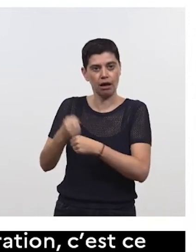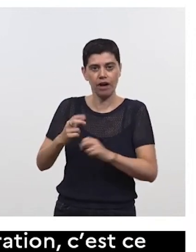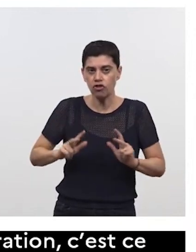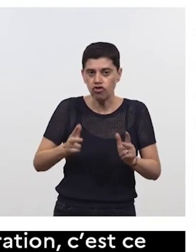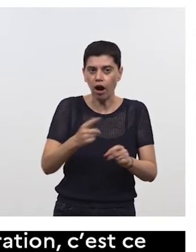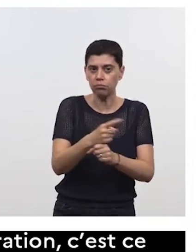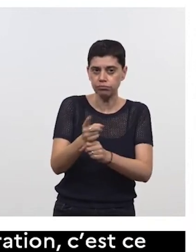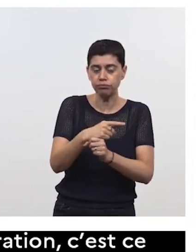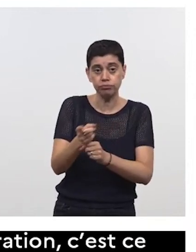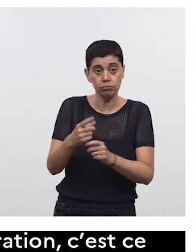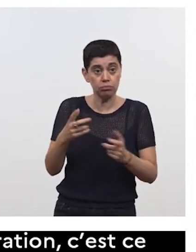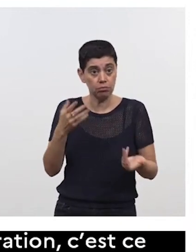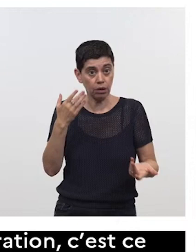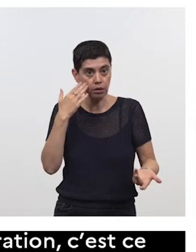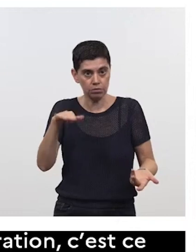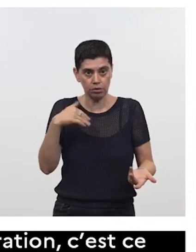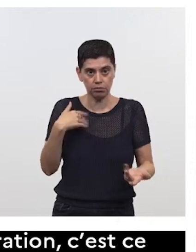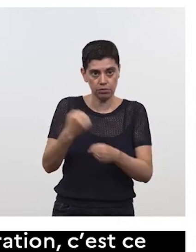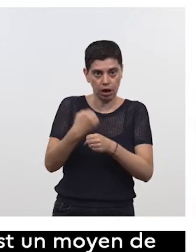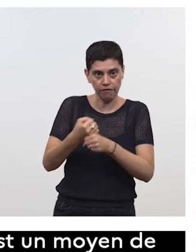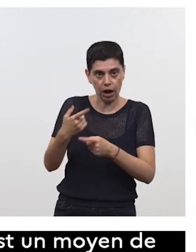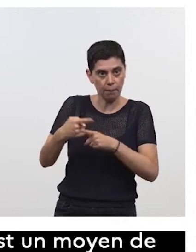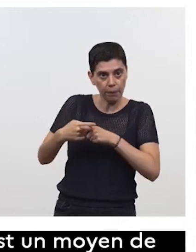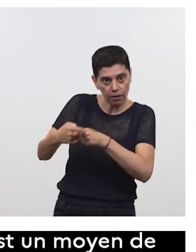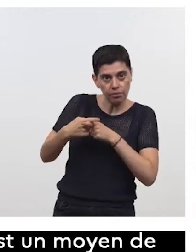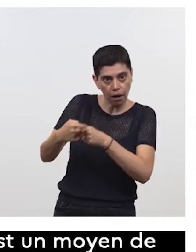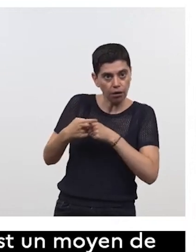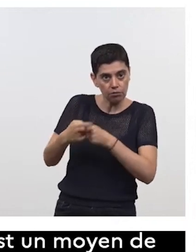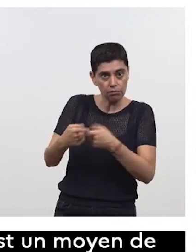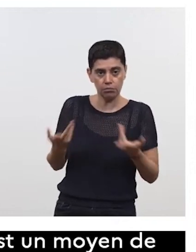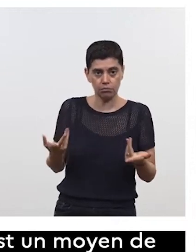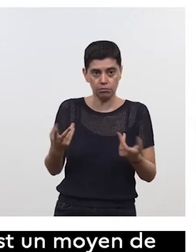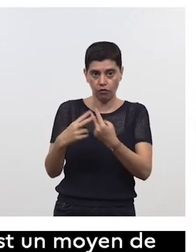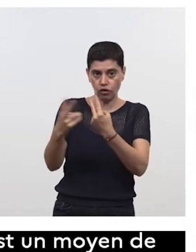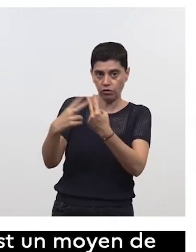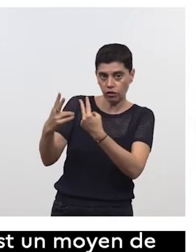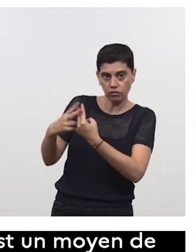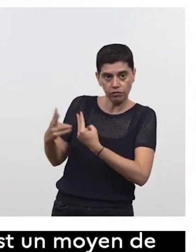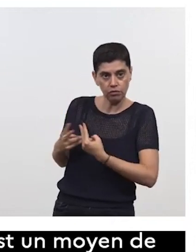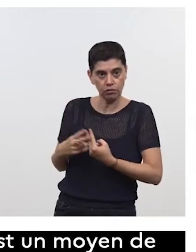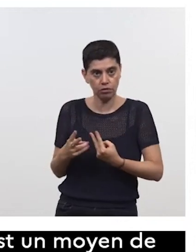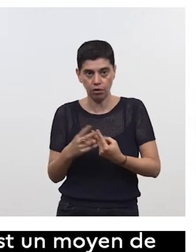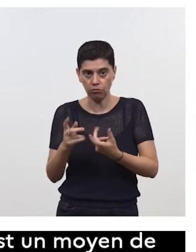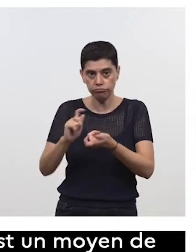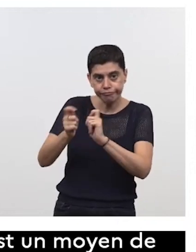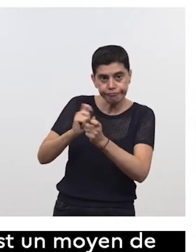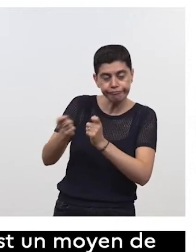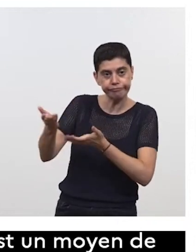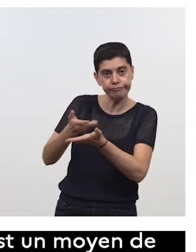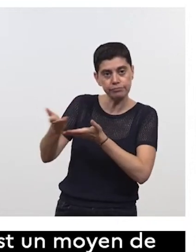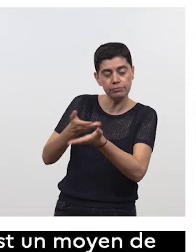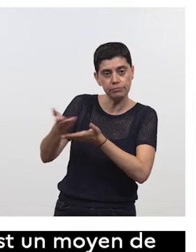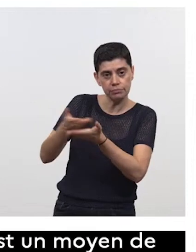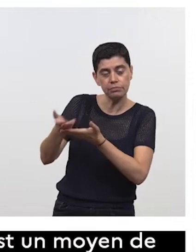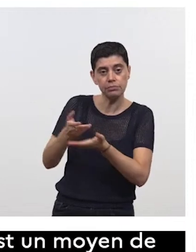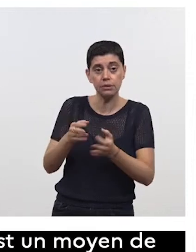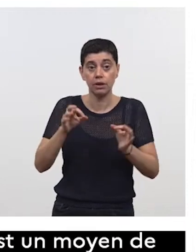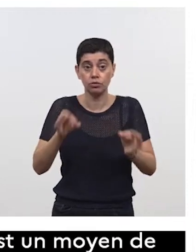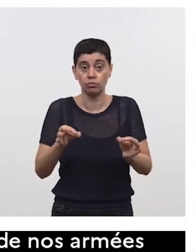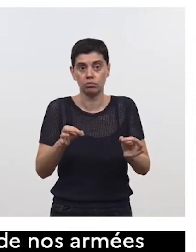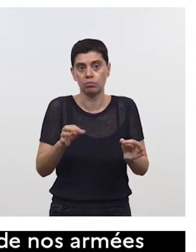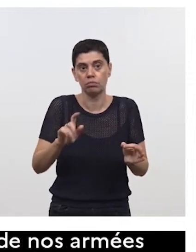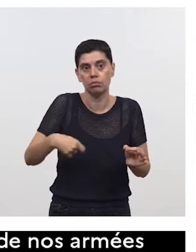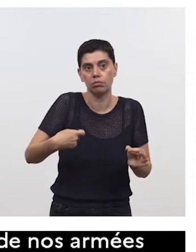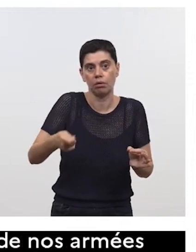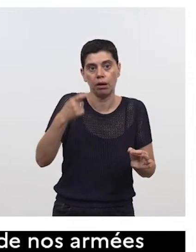et pardon de ce bon sens, mais vous voyez qu'on est dans un dialogue tout simplement avec nos voisins immédiats, ce qui, sur le segment de la calvalerie blindée, tombe full sens.